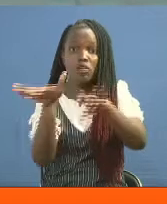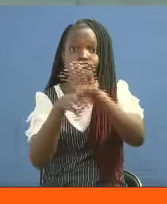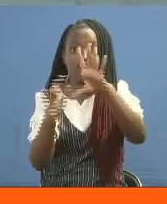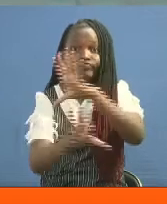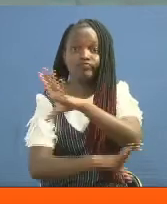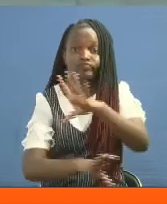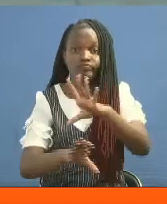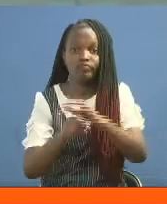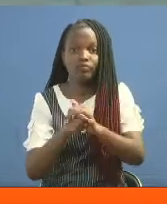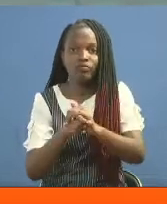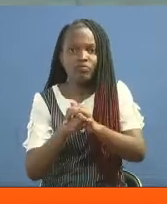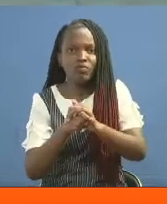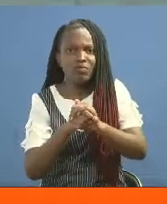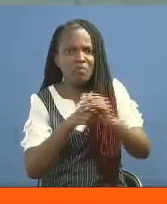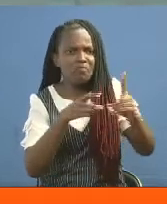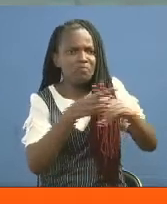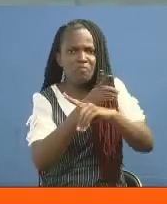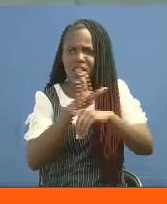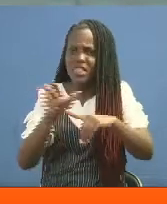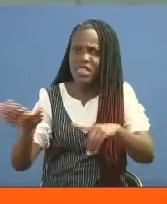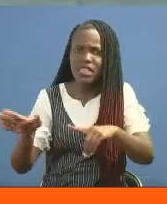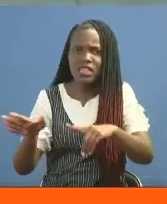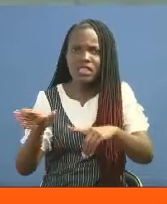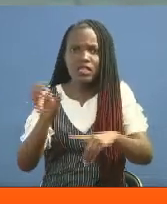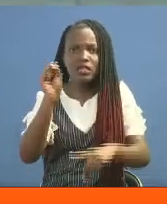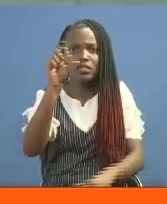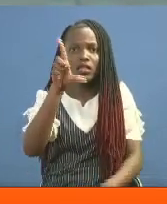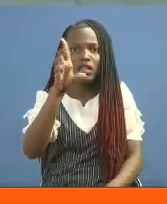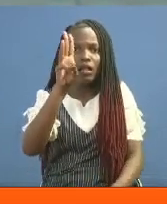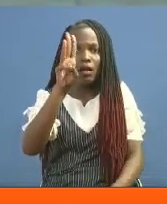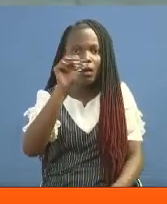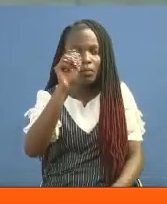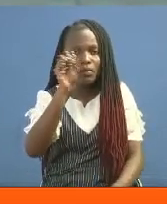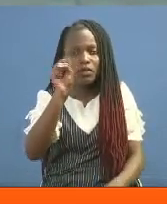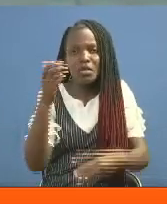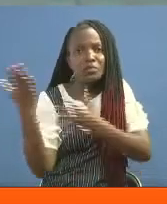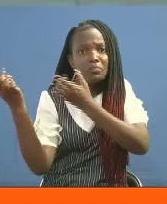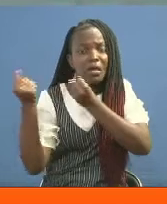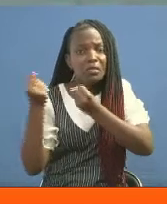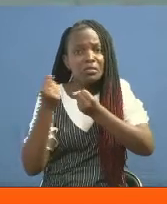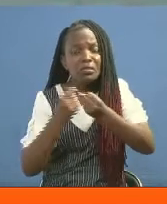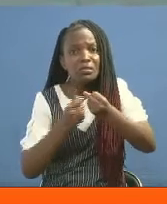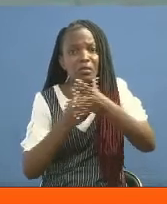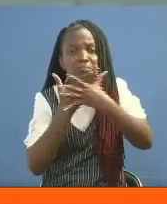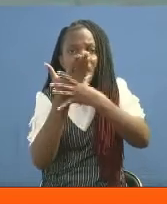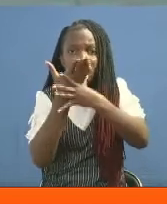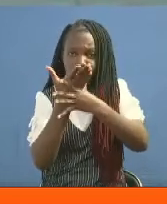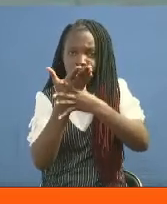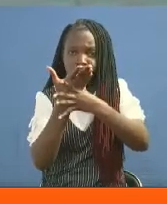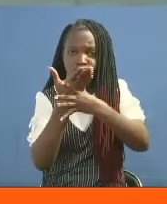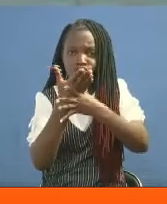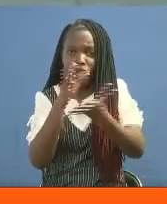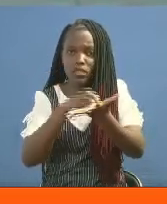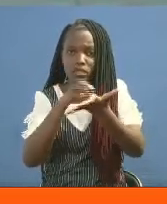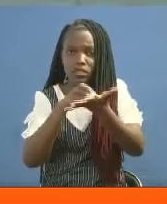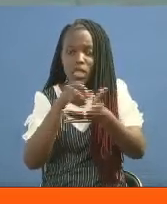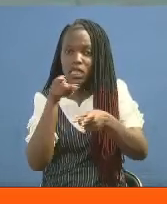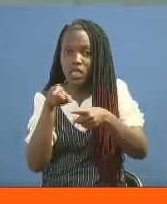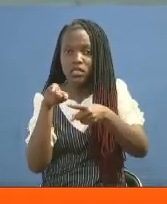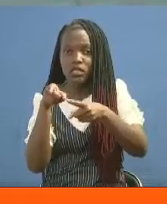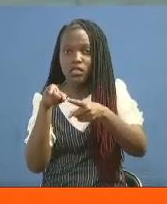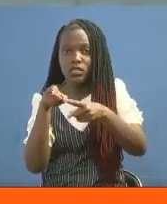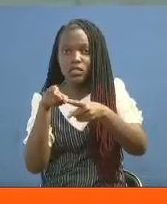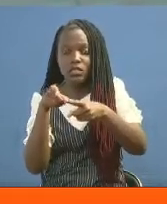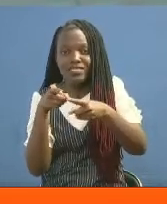Nchini, mita ya mabanda ndiyo ilitarajiwa kuandikisha idadi kubwa ya visa vya korona. Hii ni